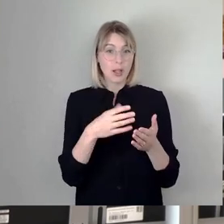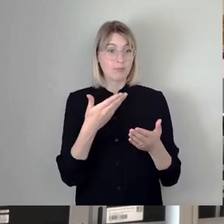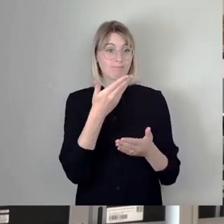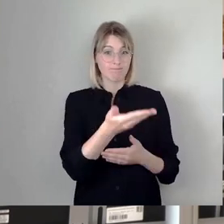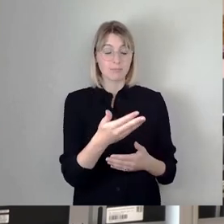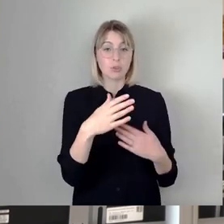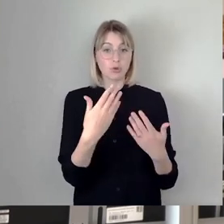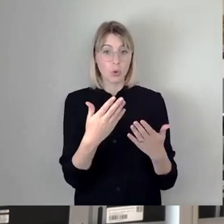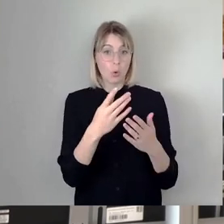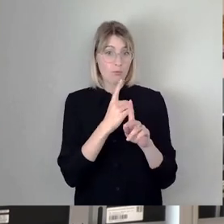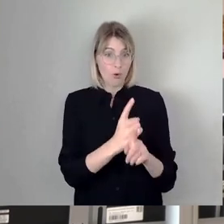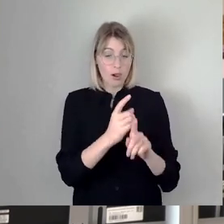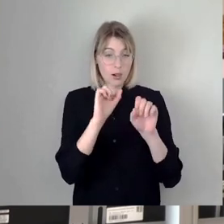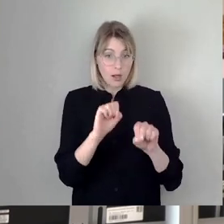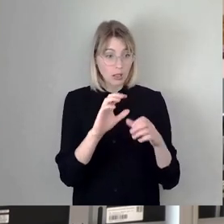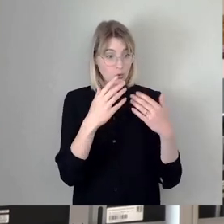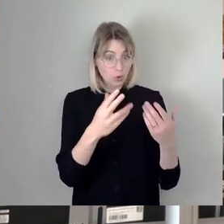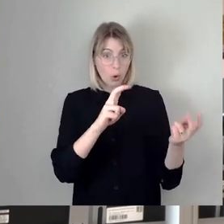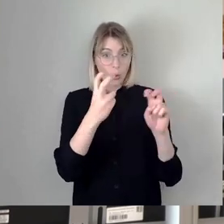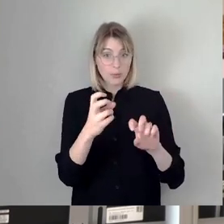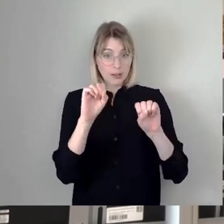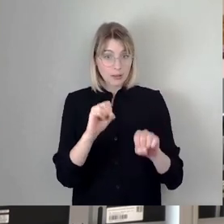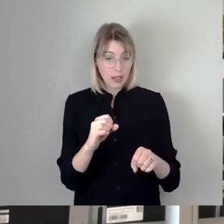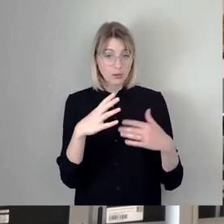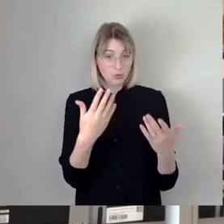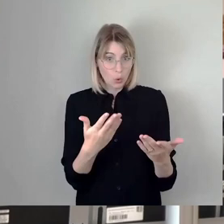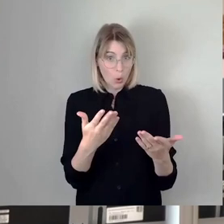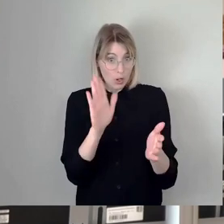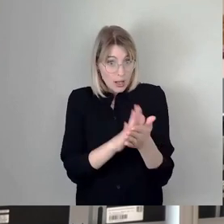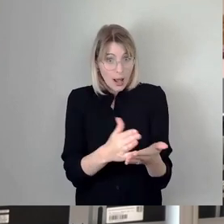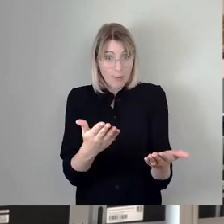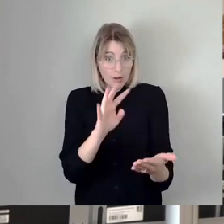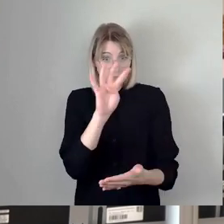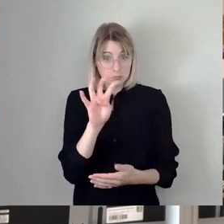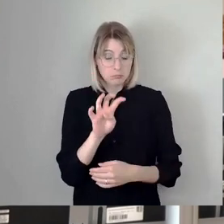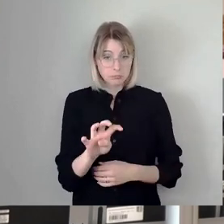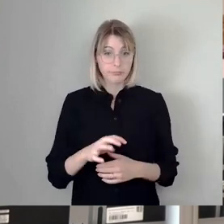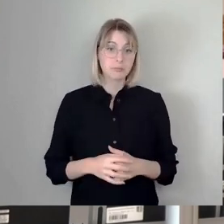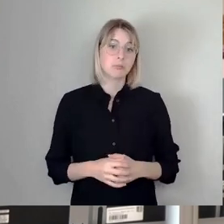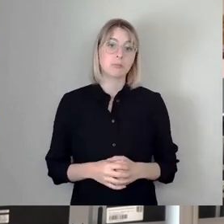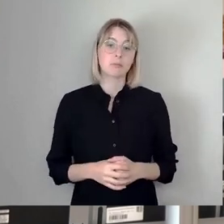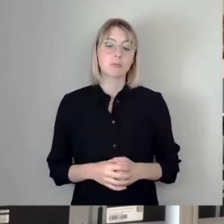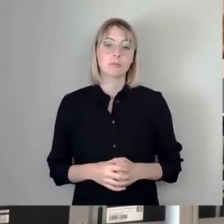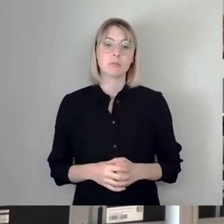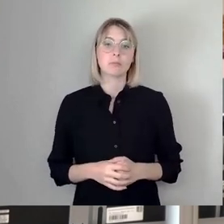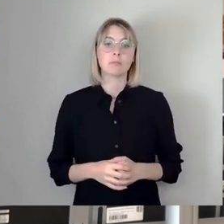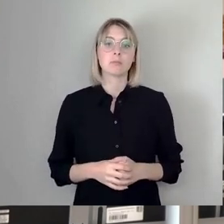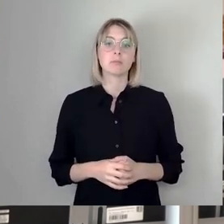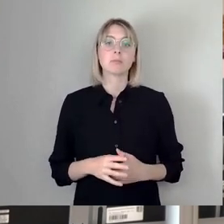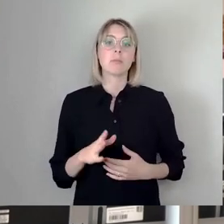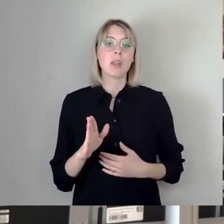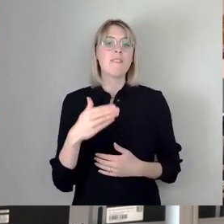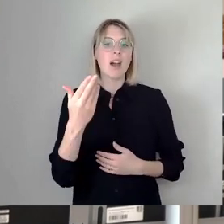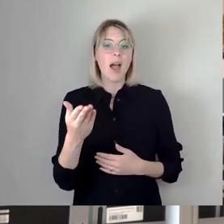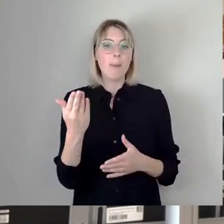tatsächlich so umgesetzt werden, können wir uns das vorstellen. Die zwischenzeitlich ausgereichten Vergabeunterlagen, wenn Sie sich